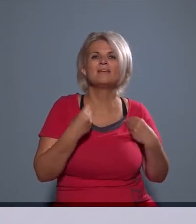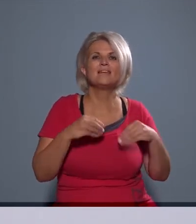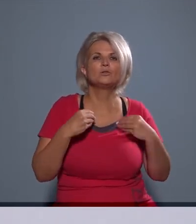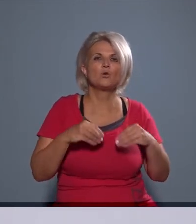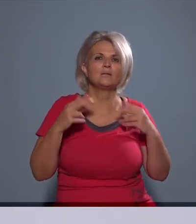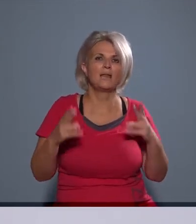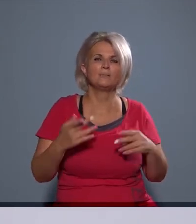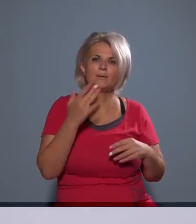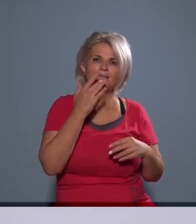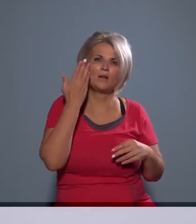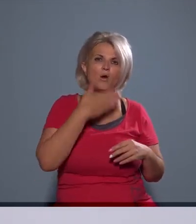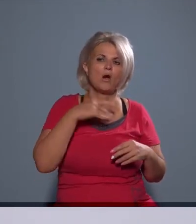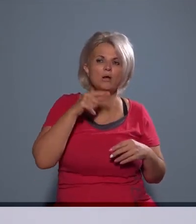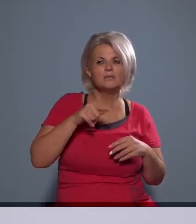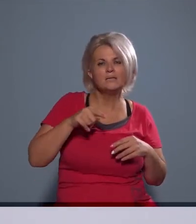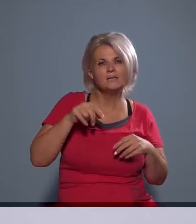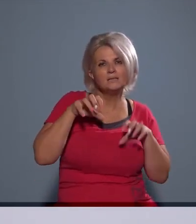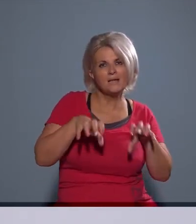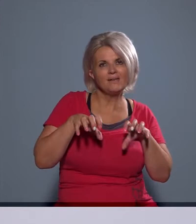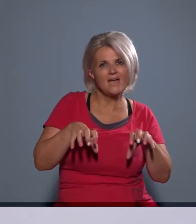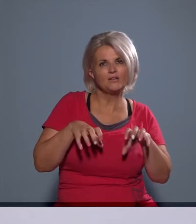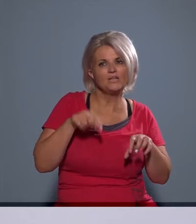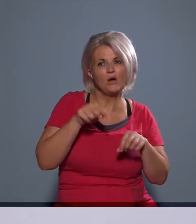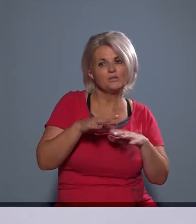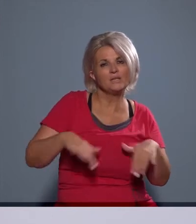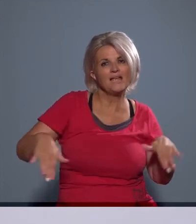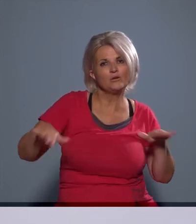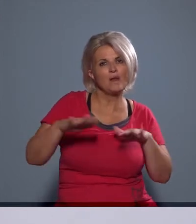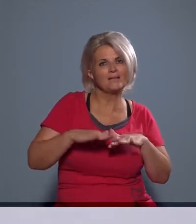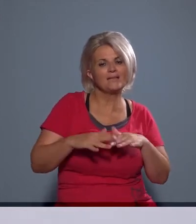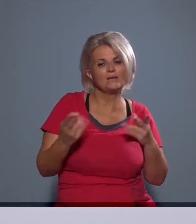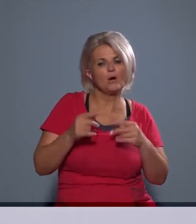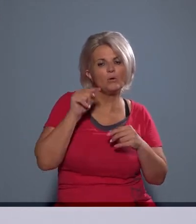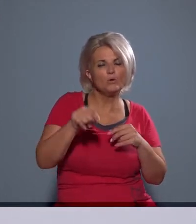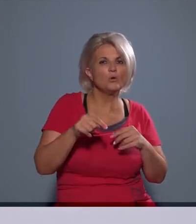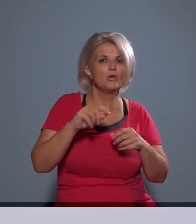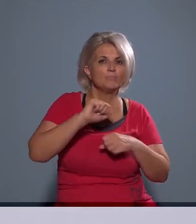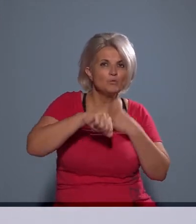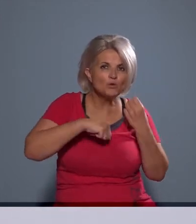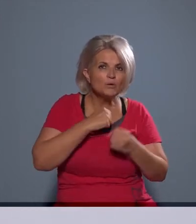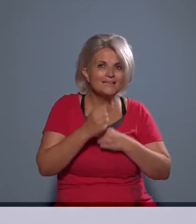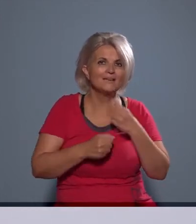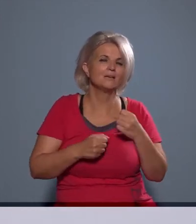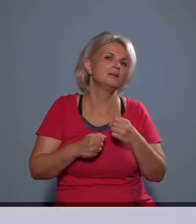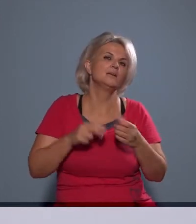Például, ha az adott tevékenység azon a területen, ahol ő működik, jogszerűen engedélyezhető,